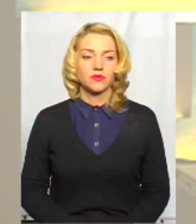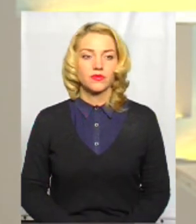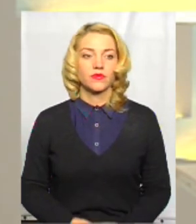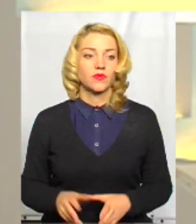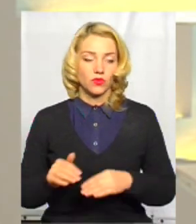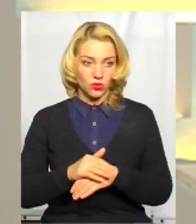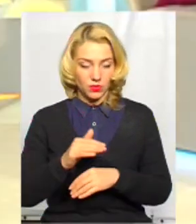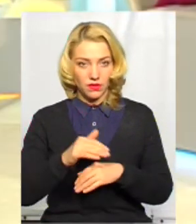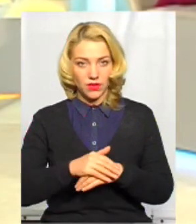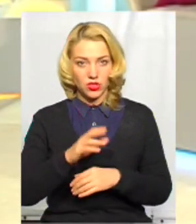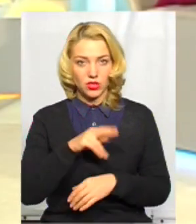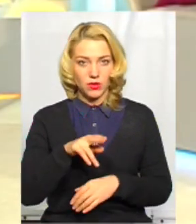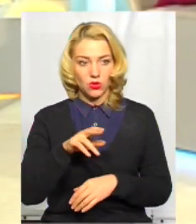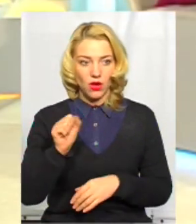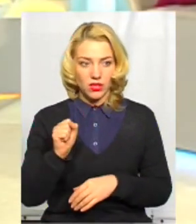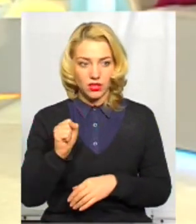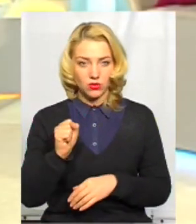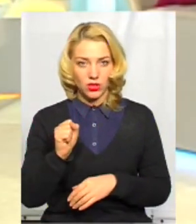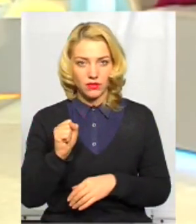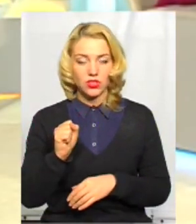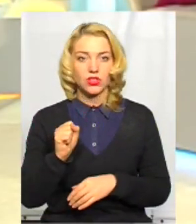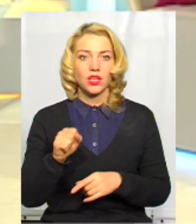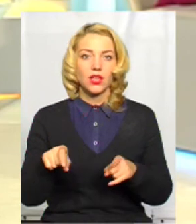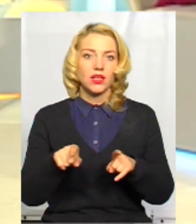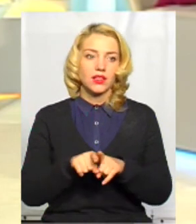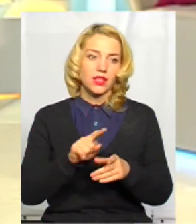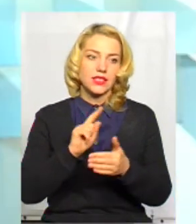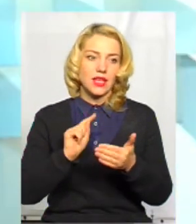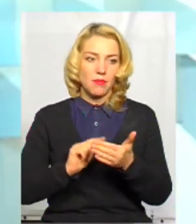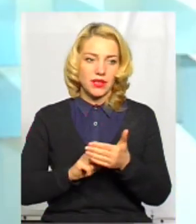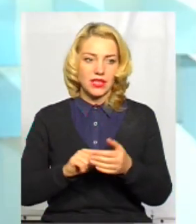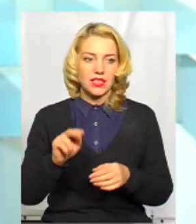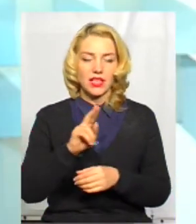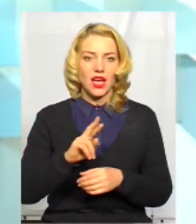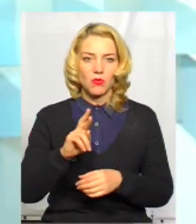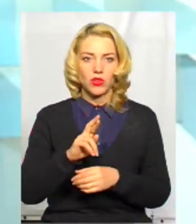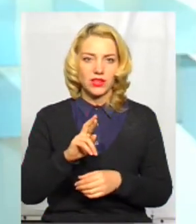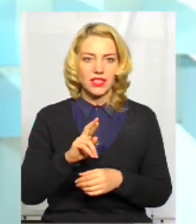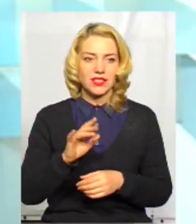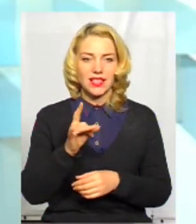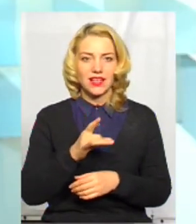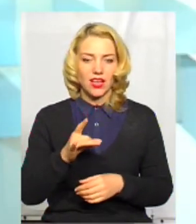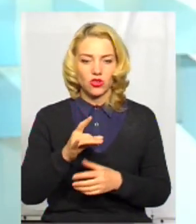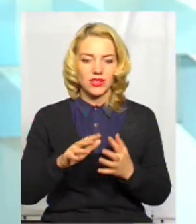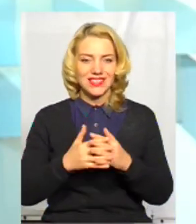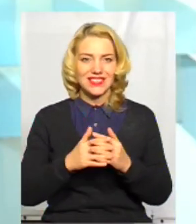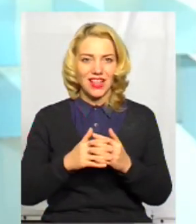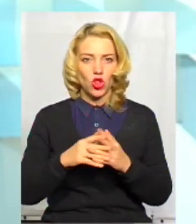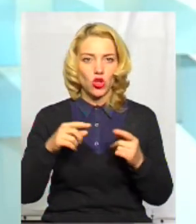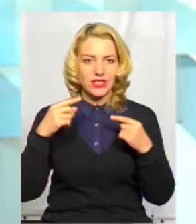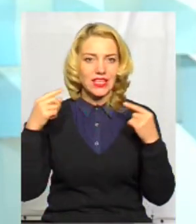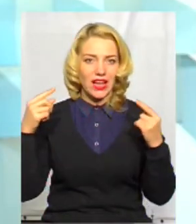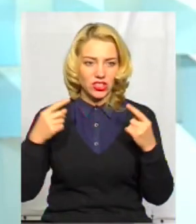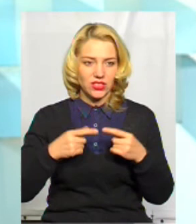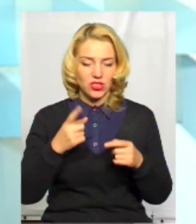Доброго вечора. Дмитро Анатольович, таке запитання. Я в Моленецькій район, село Скарженці. 120